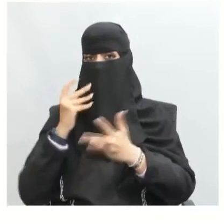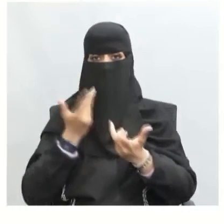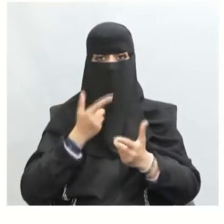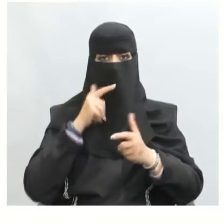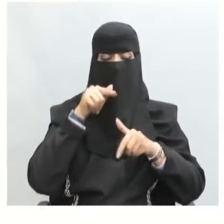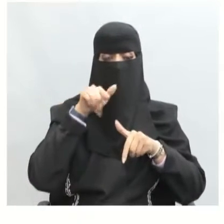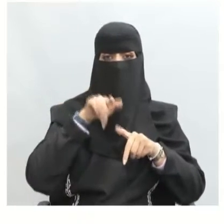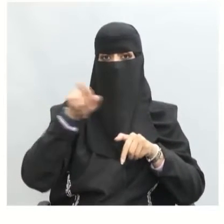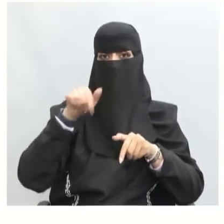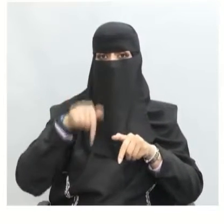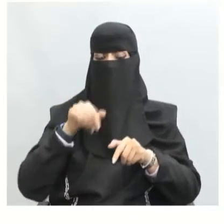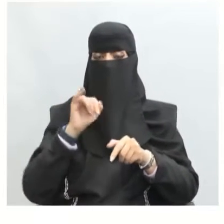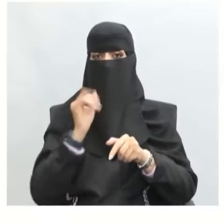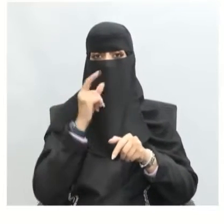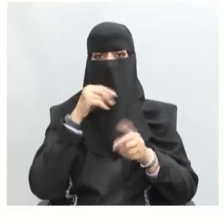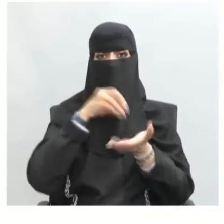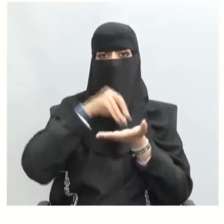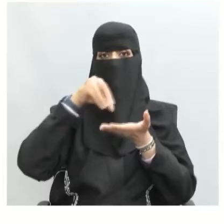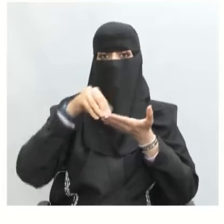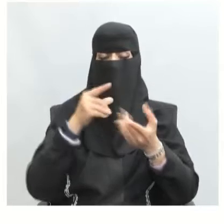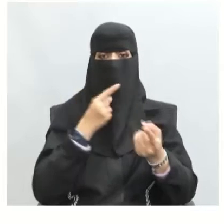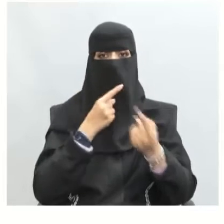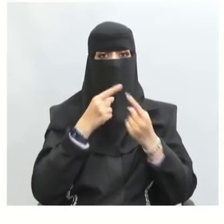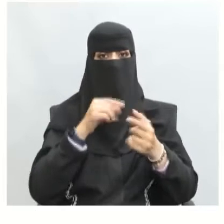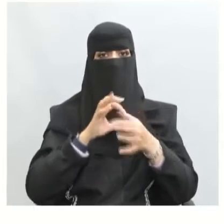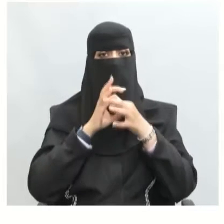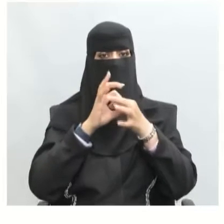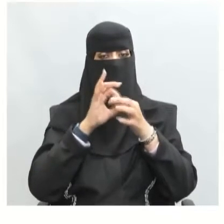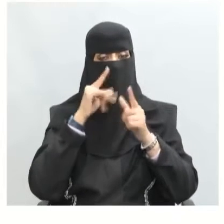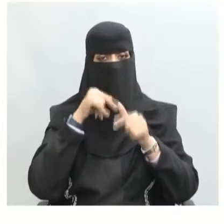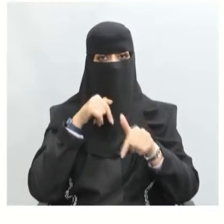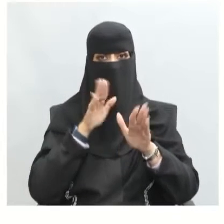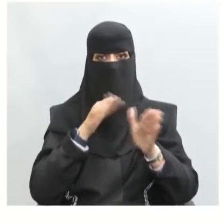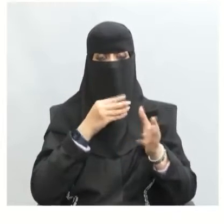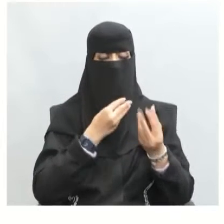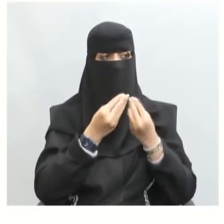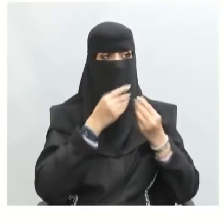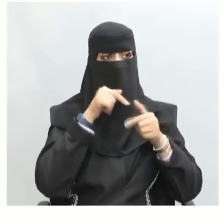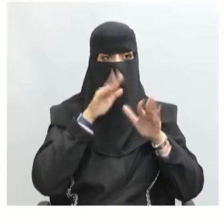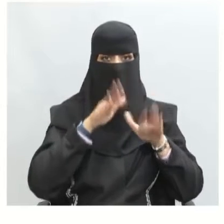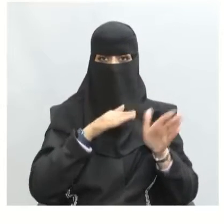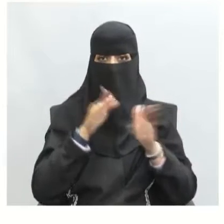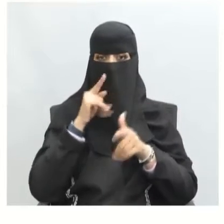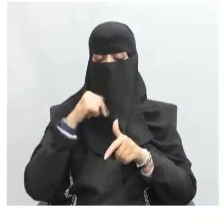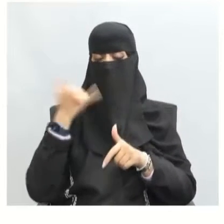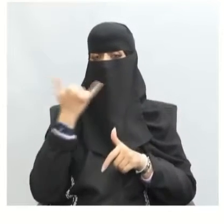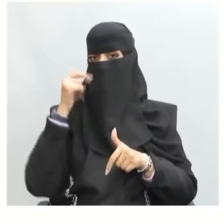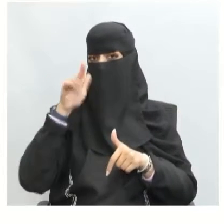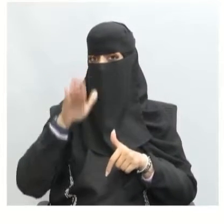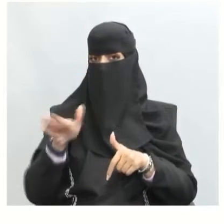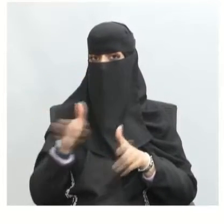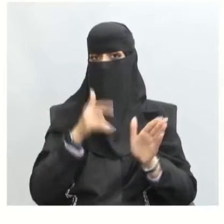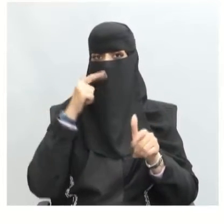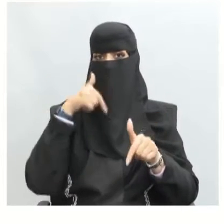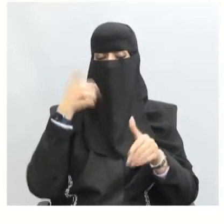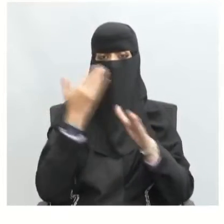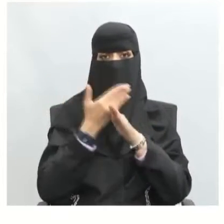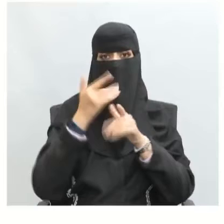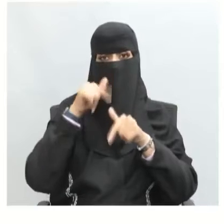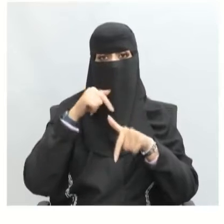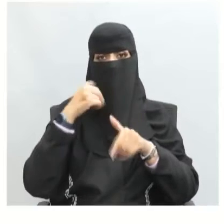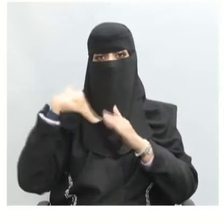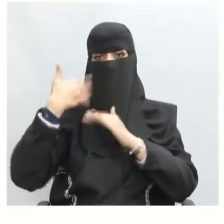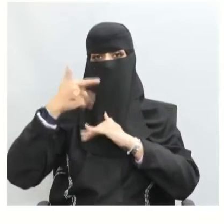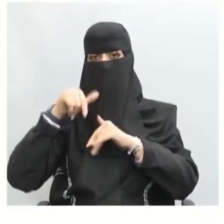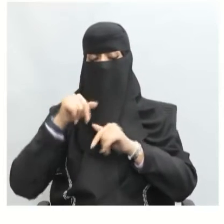فهو من وسائل الاتصال الحديث الفعالة والهامة لأنها كما